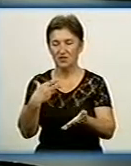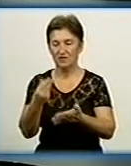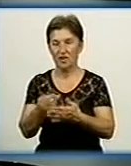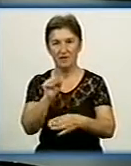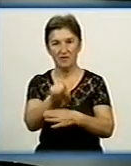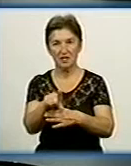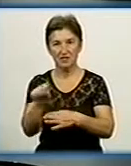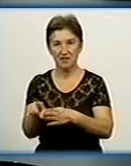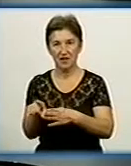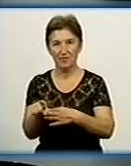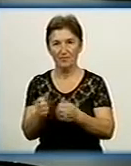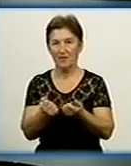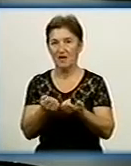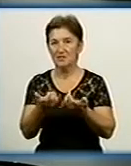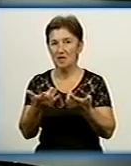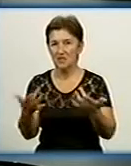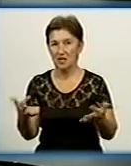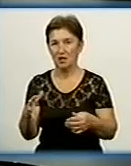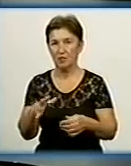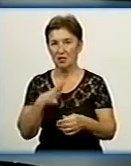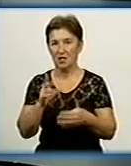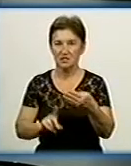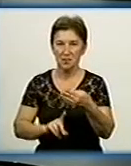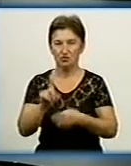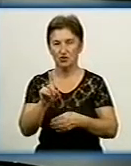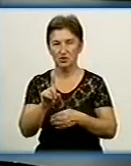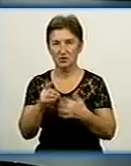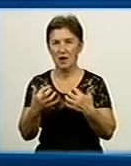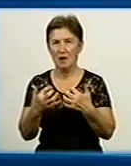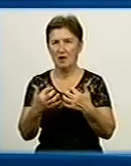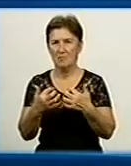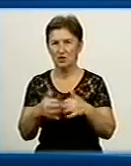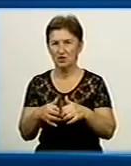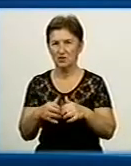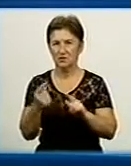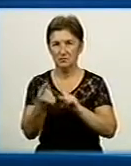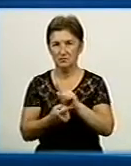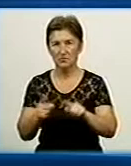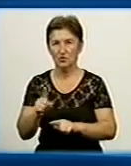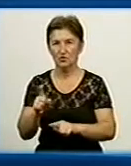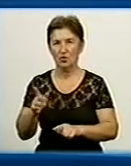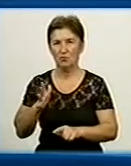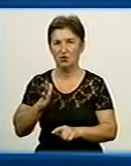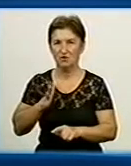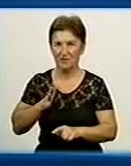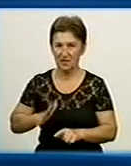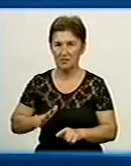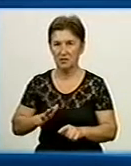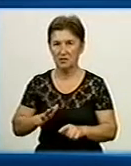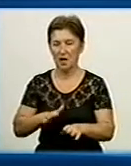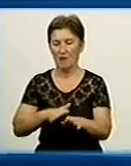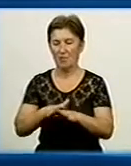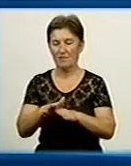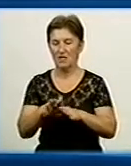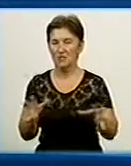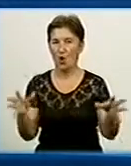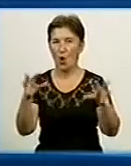настільки була вже запущена машина реорганізації, що прийшлось витримати повністю об'єднання, і